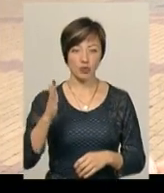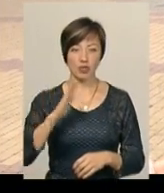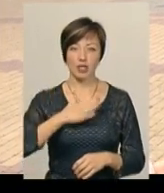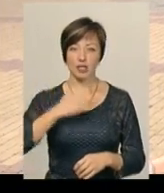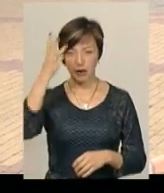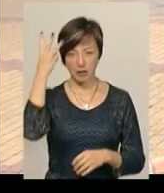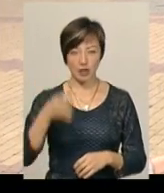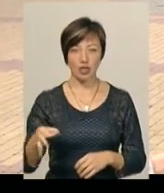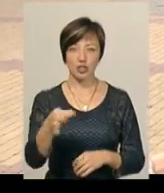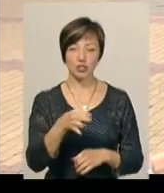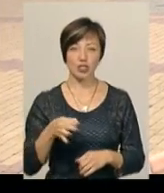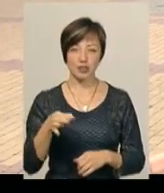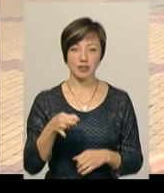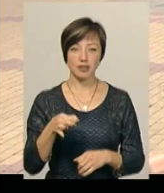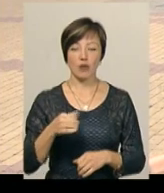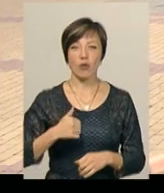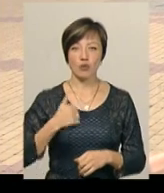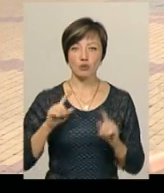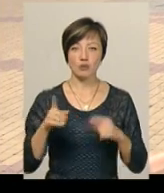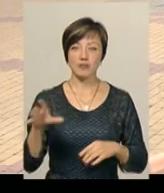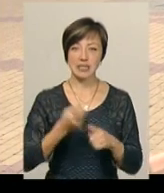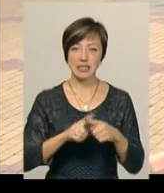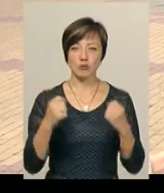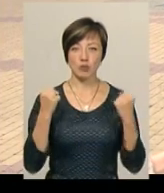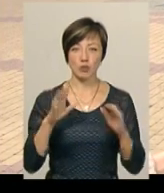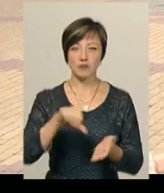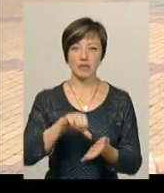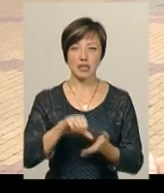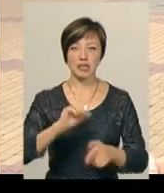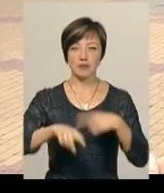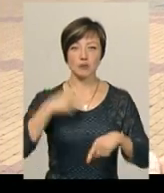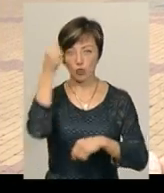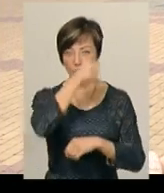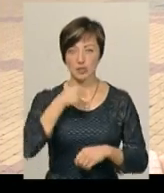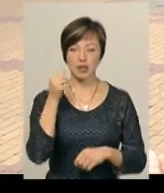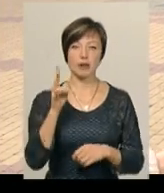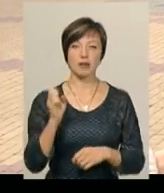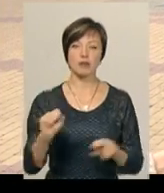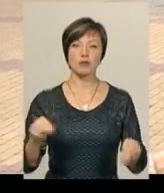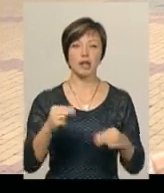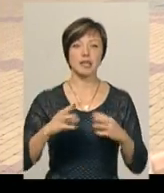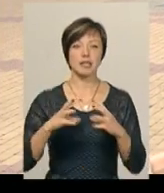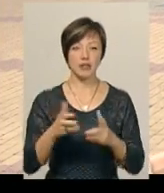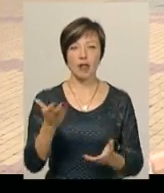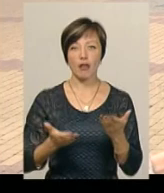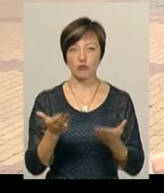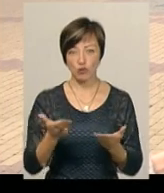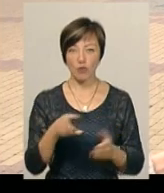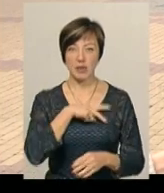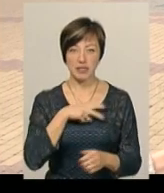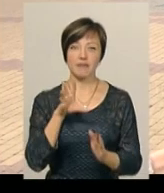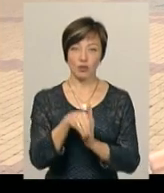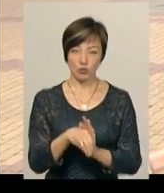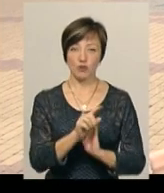наше ім'я Хмельниччини, гордість, тому що ці спортсмени будуть виступати на слідчому році на чемпіонаті світу. Якщо вони в призи